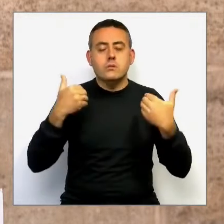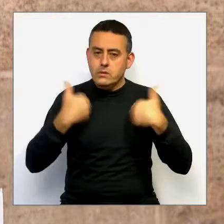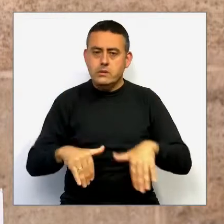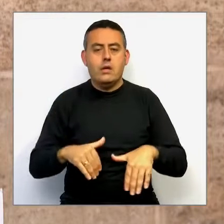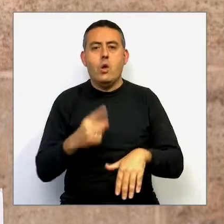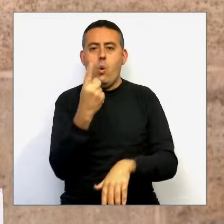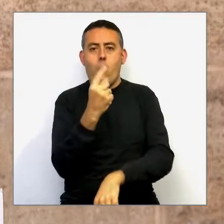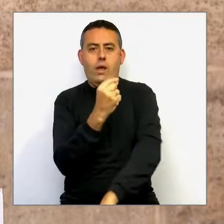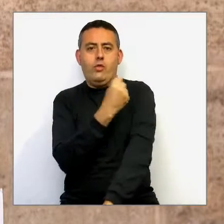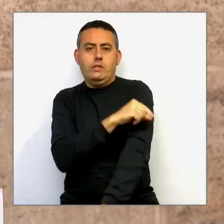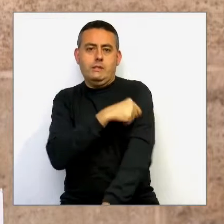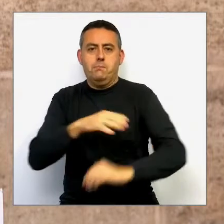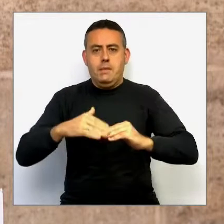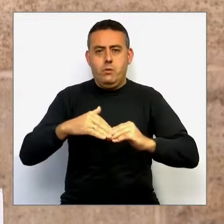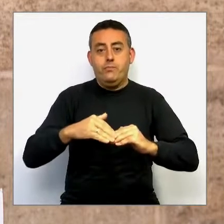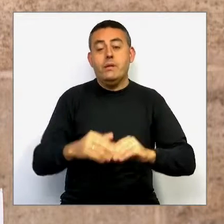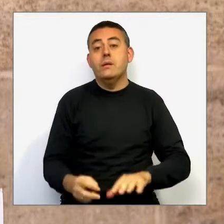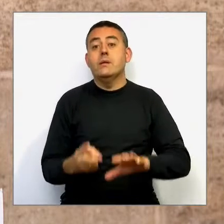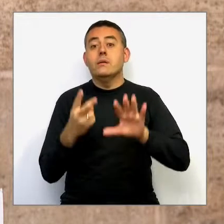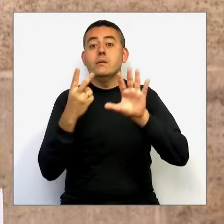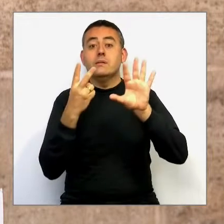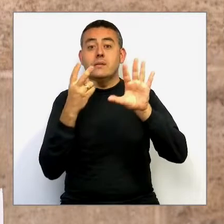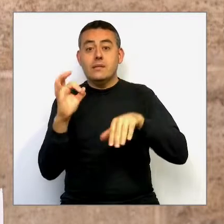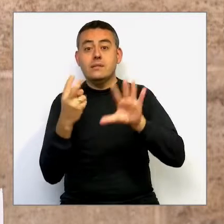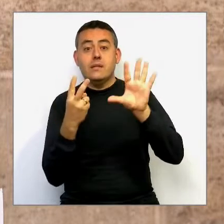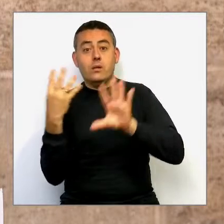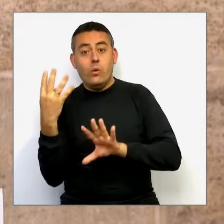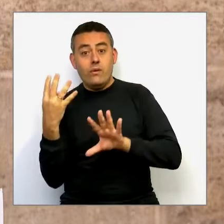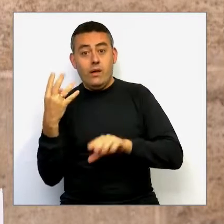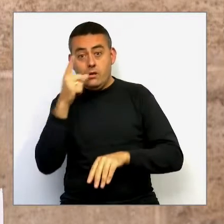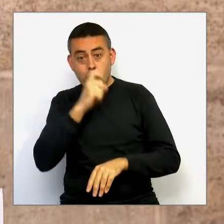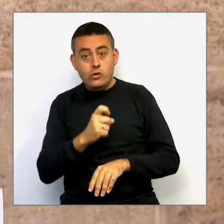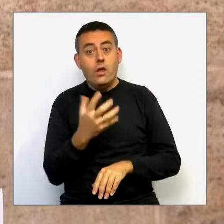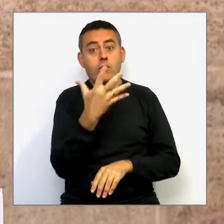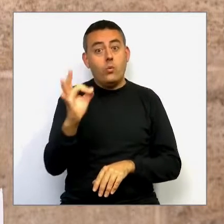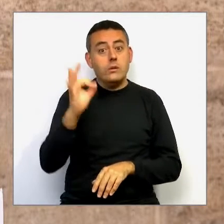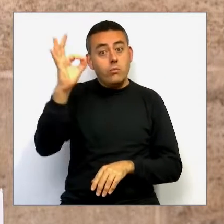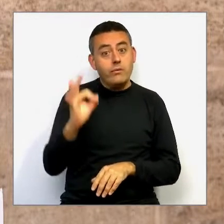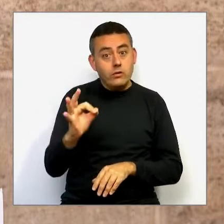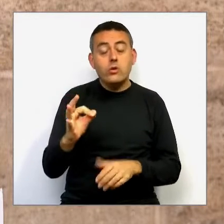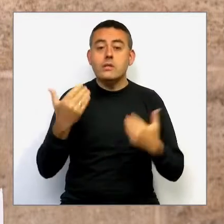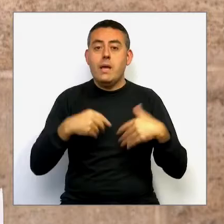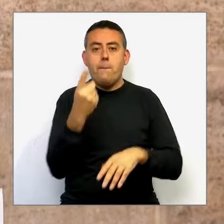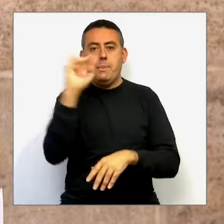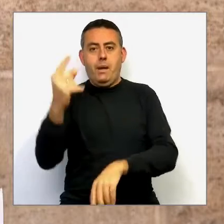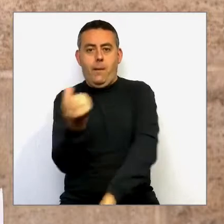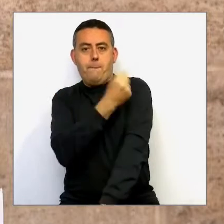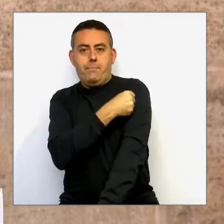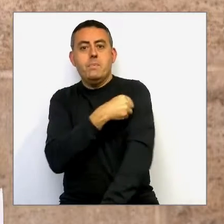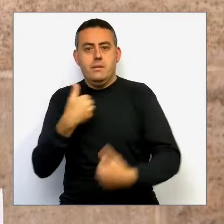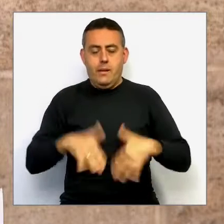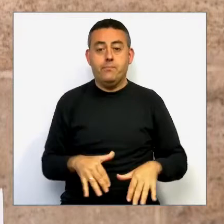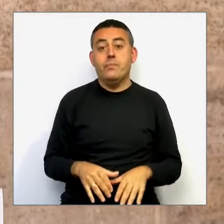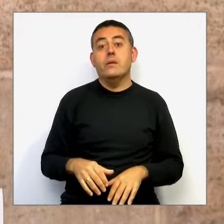En les persones de 70 a 79 anys, més del 50% ja ha rebut la primera dosi. I en les persones de